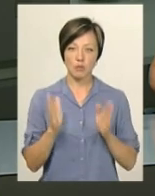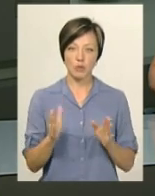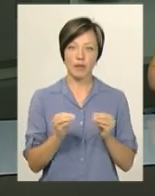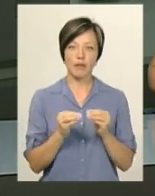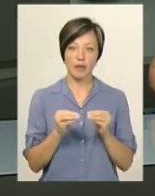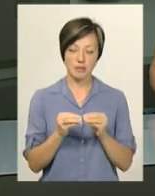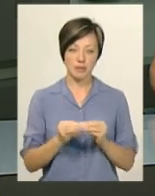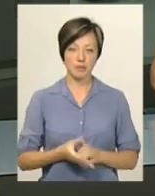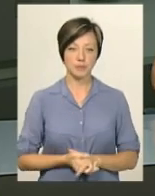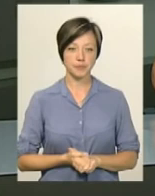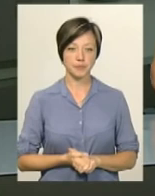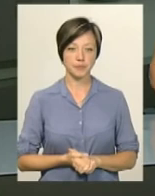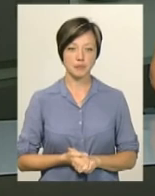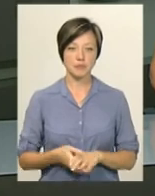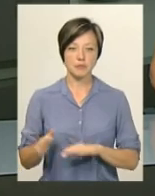10.